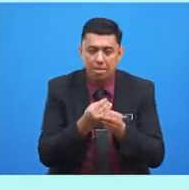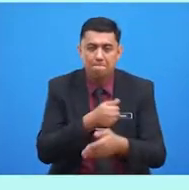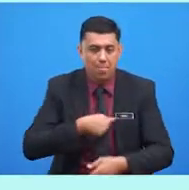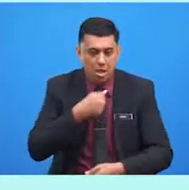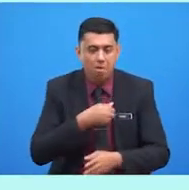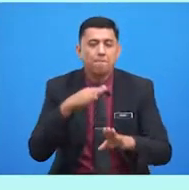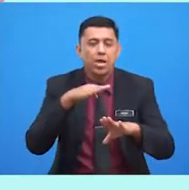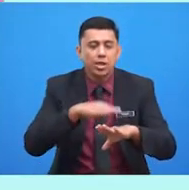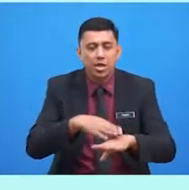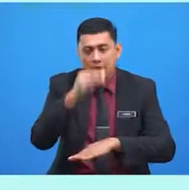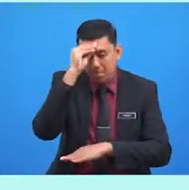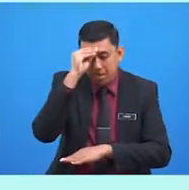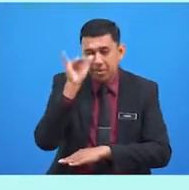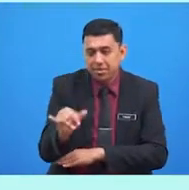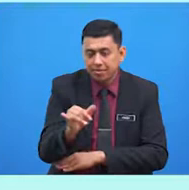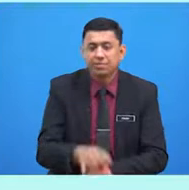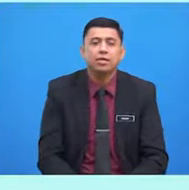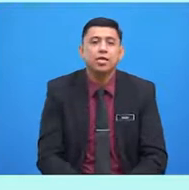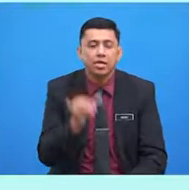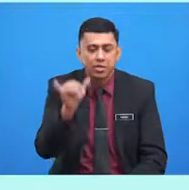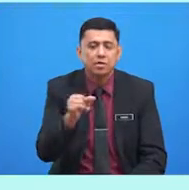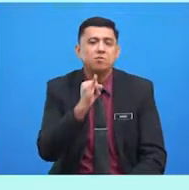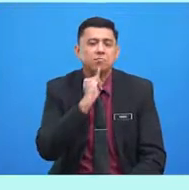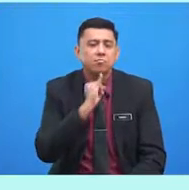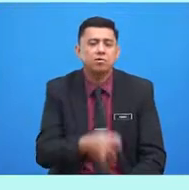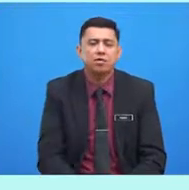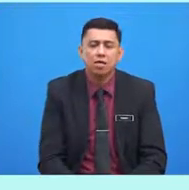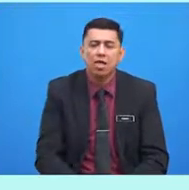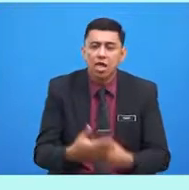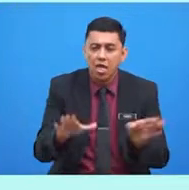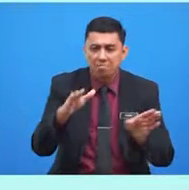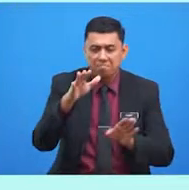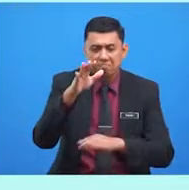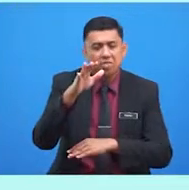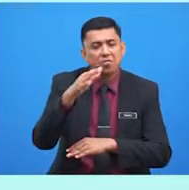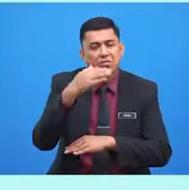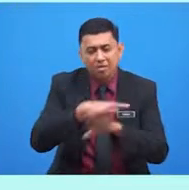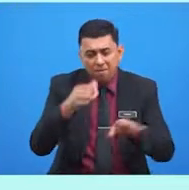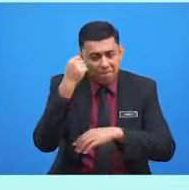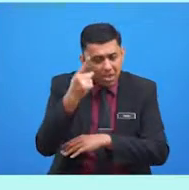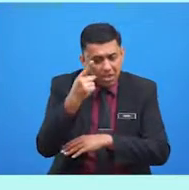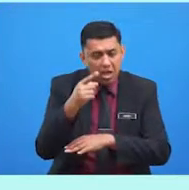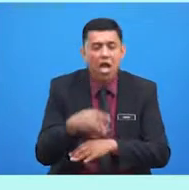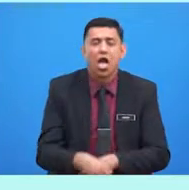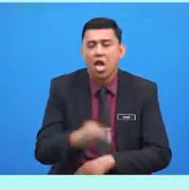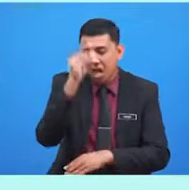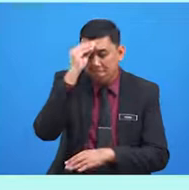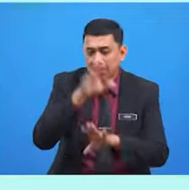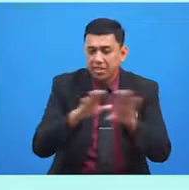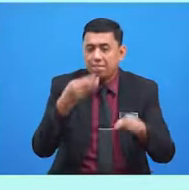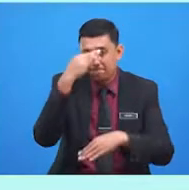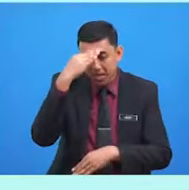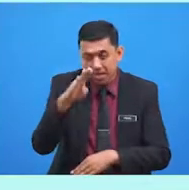Anita? Ya, ibu. Tapi sekarang Anita sudah faham kenapa abang tidak bagi barang itu.